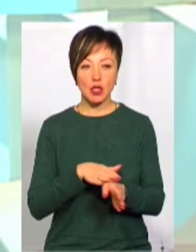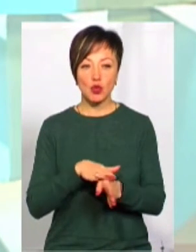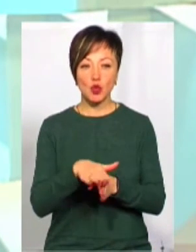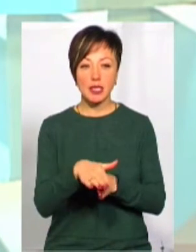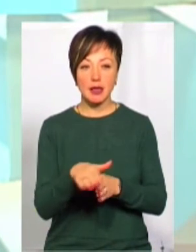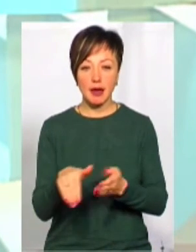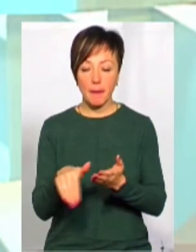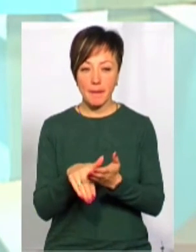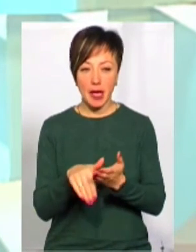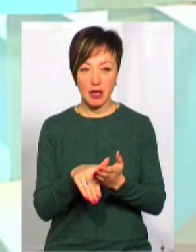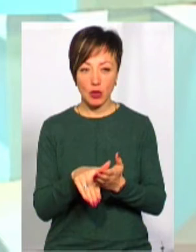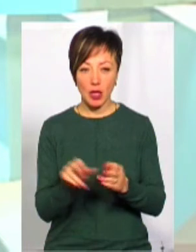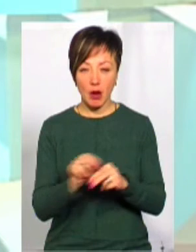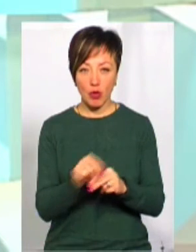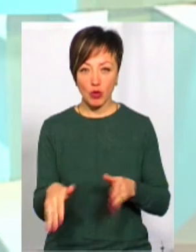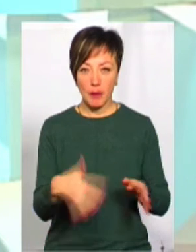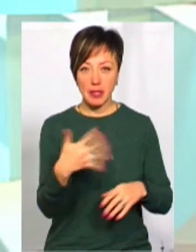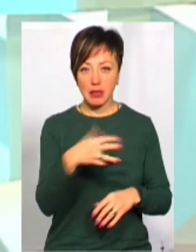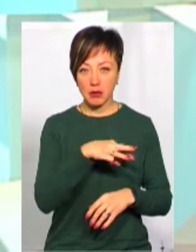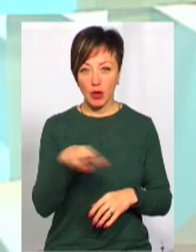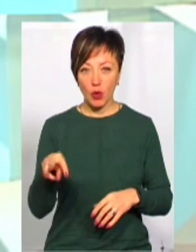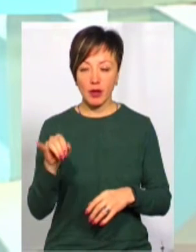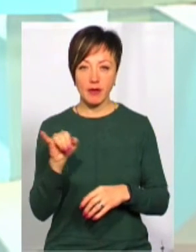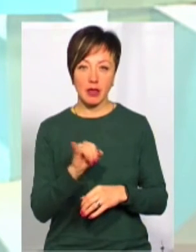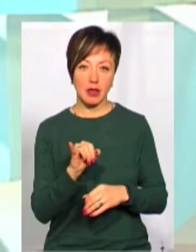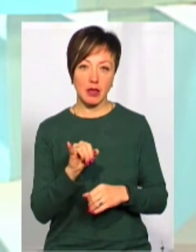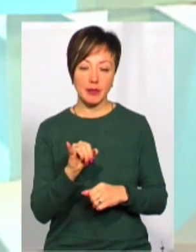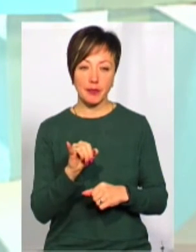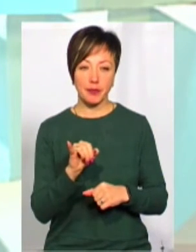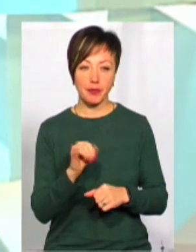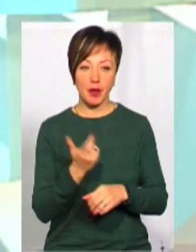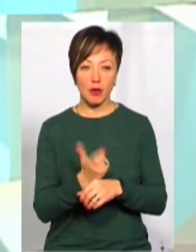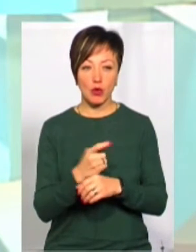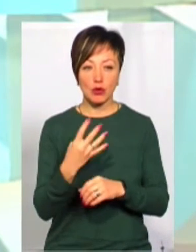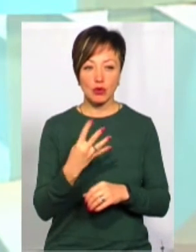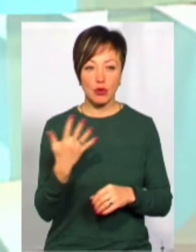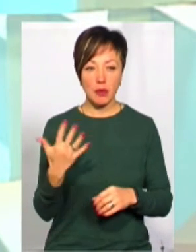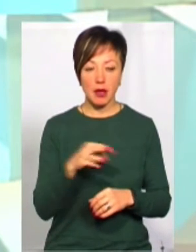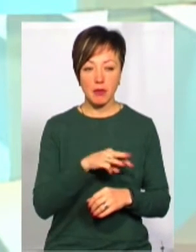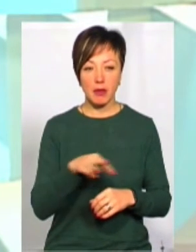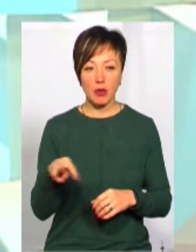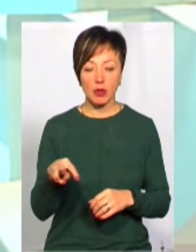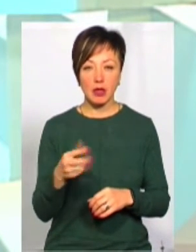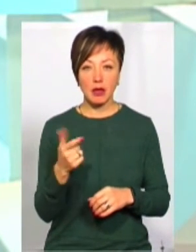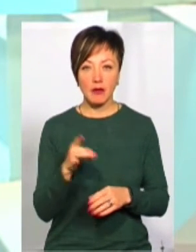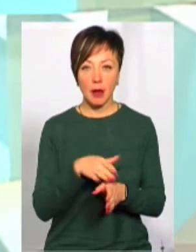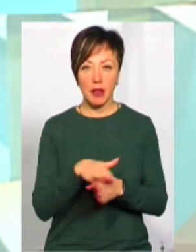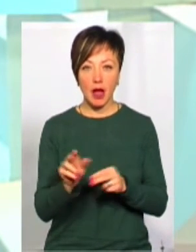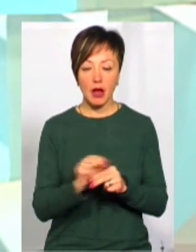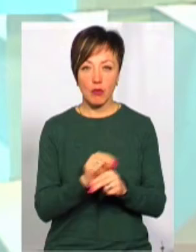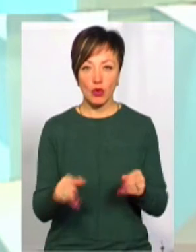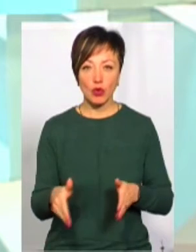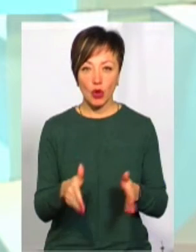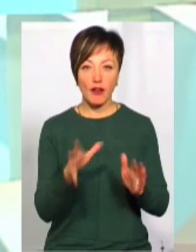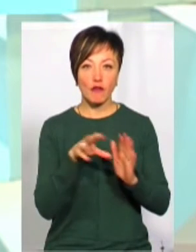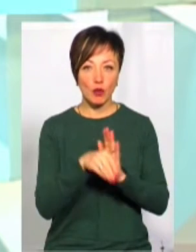50 мільйонів гривень, і передбачено понад 45 мільйонів гривень на капітальний ремонт доріг,